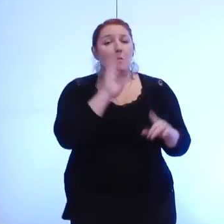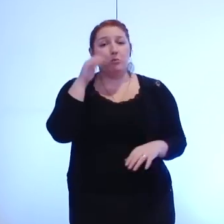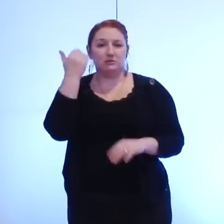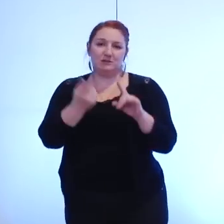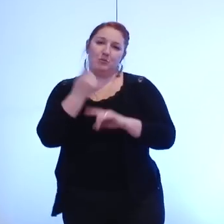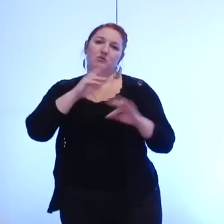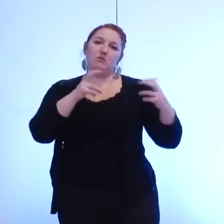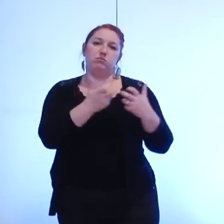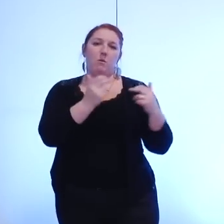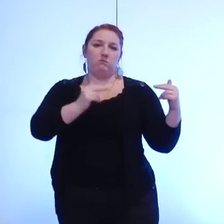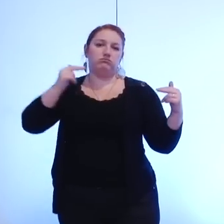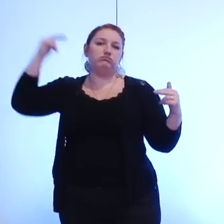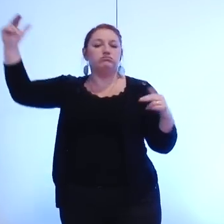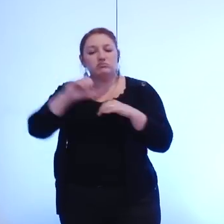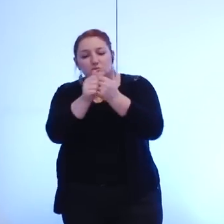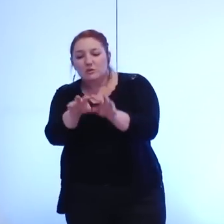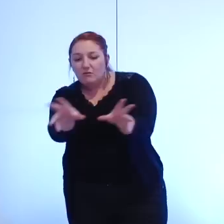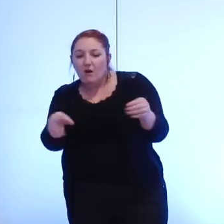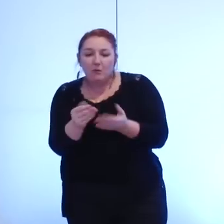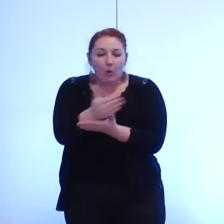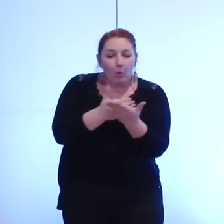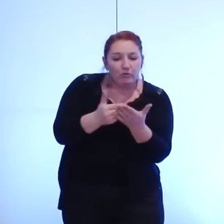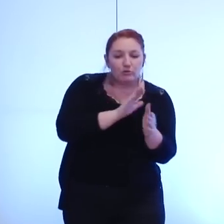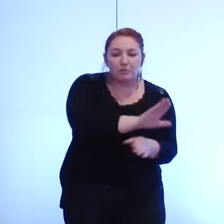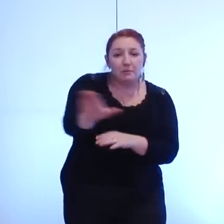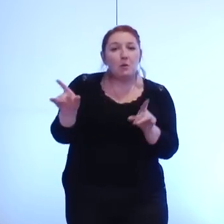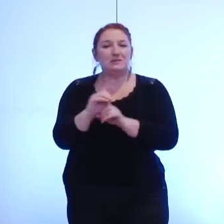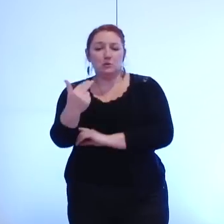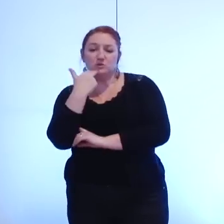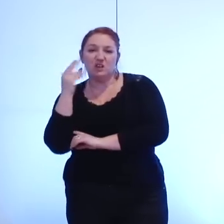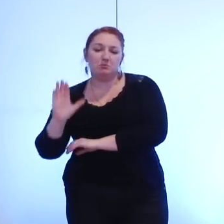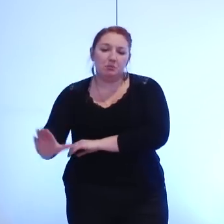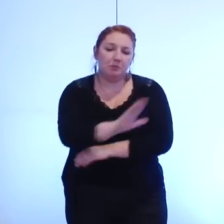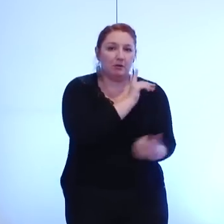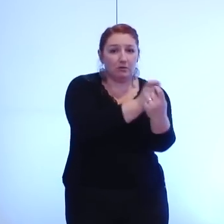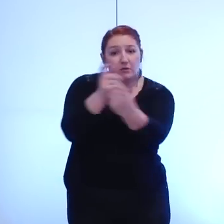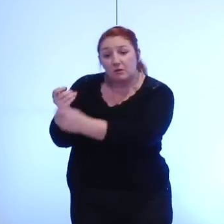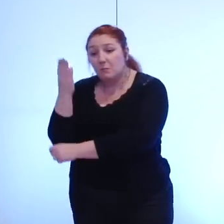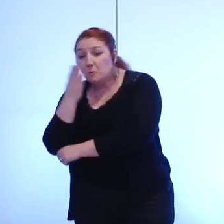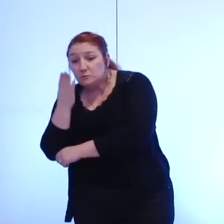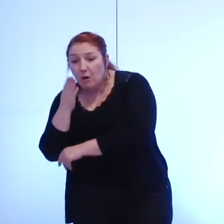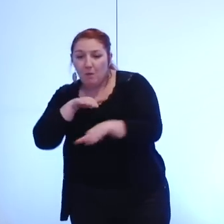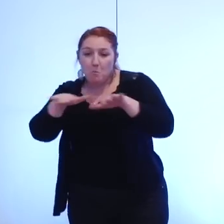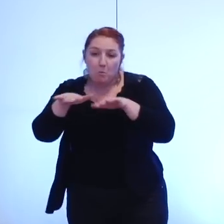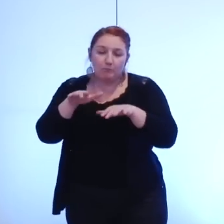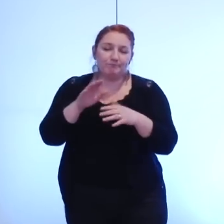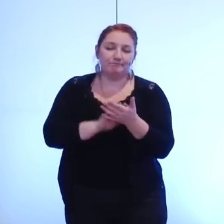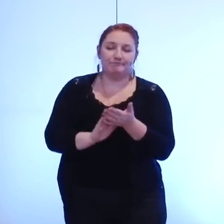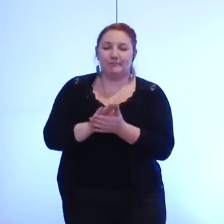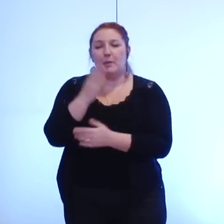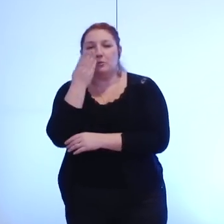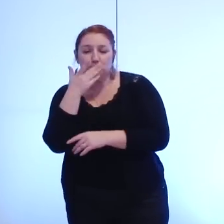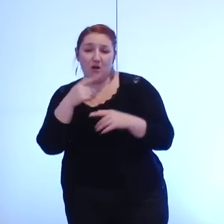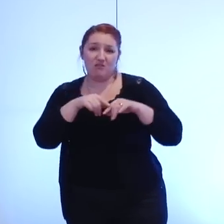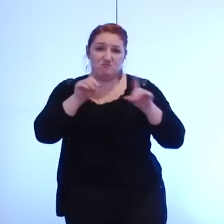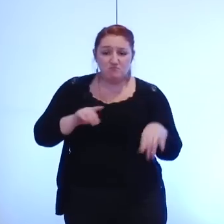revenus des ménages et d'usages différenciés à chacun selon ses besoins à chacun selon ses moyens nous ne pensons pas être en capacité